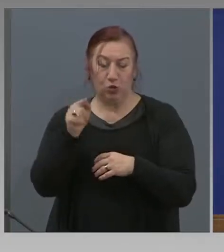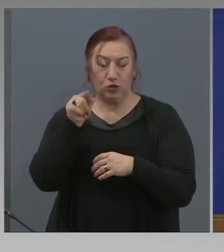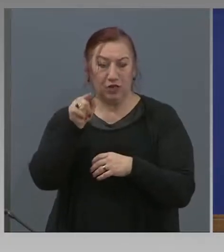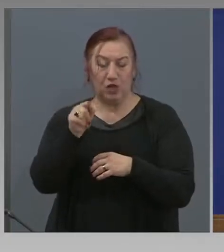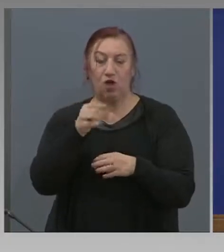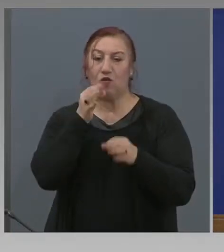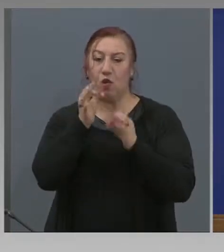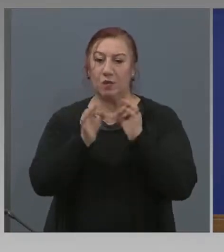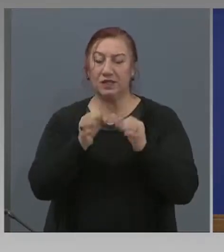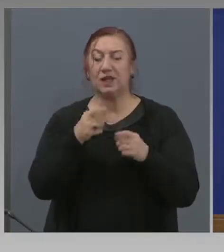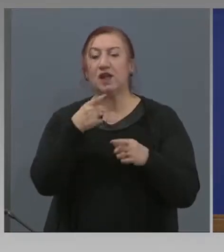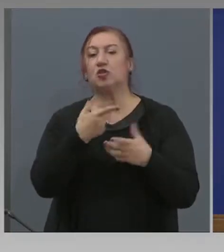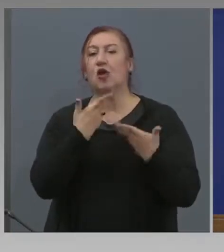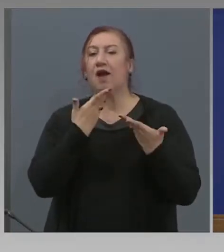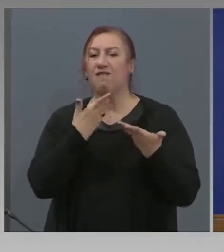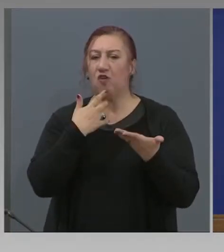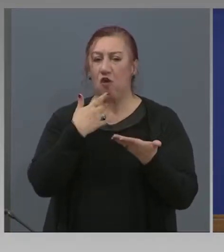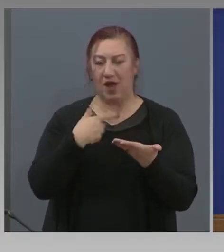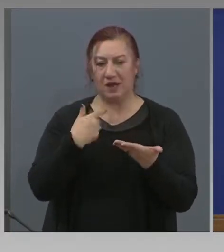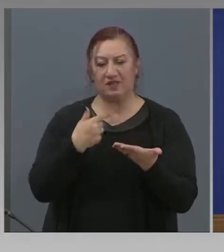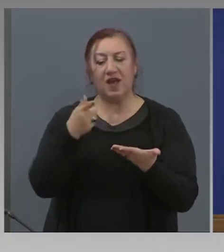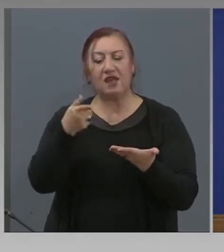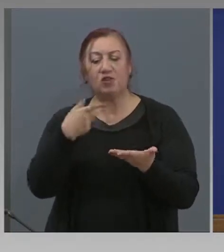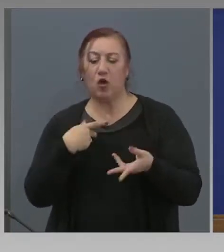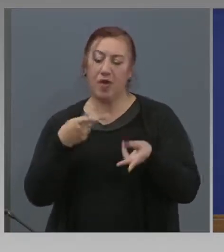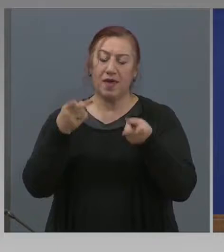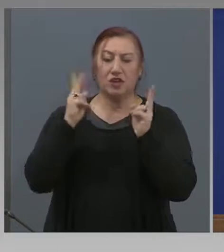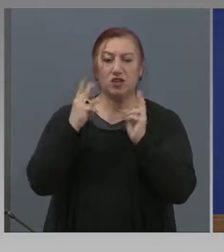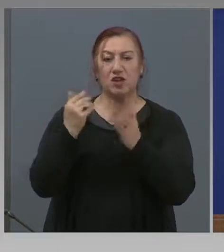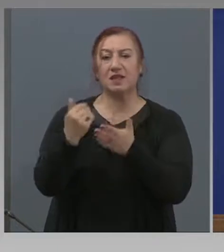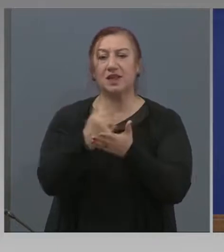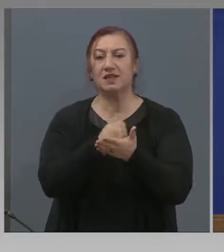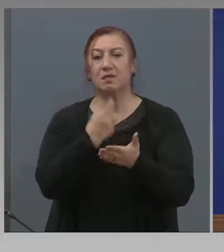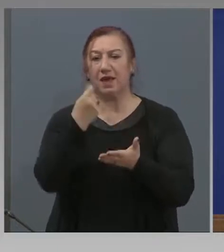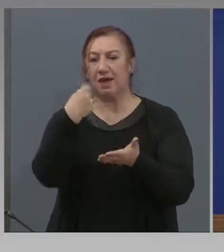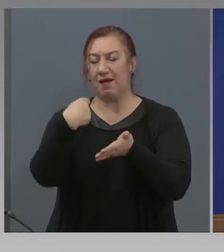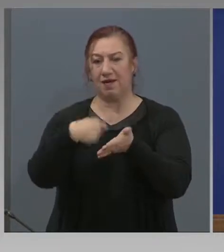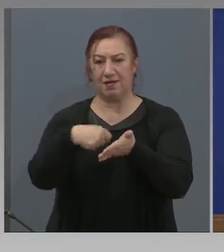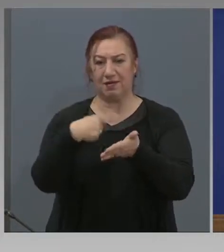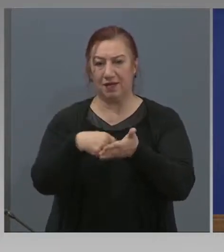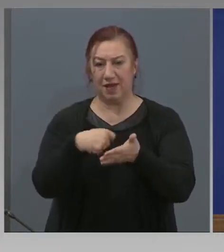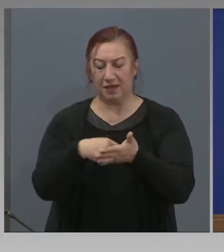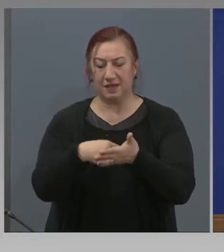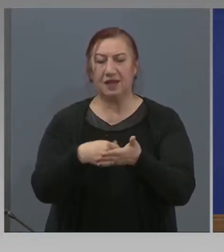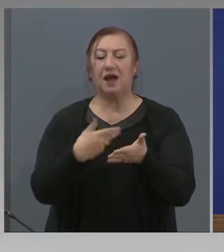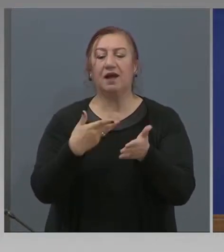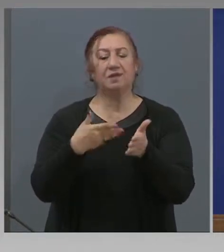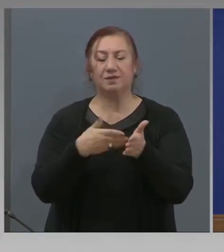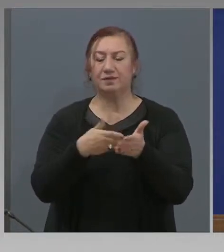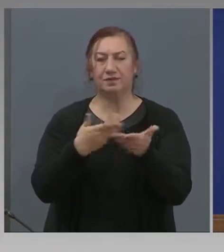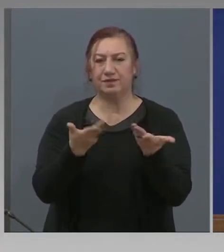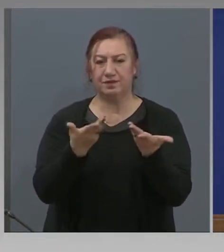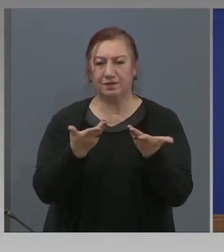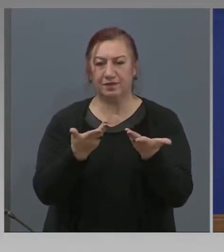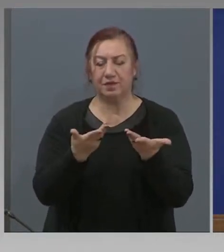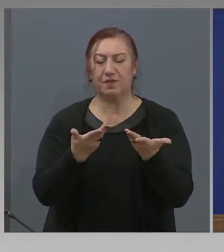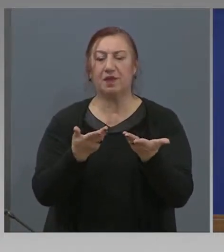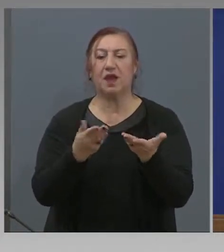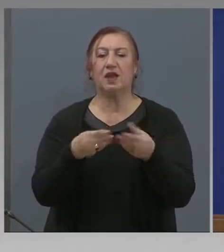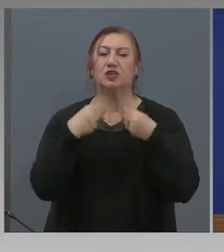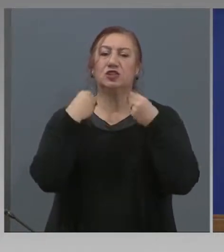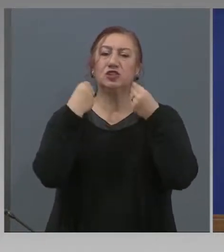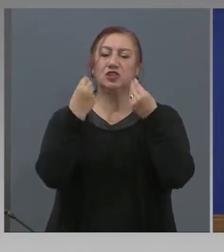че той искал да събира тази такса за това да осигури предпазни